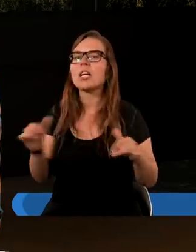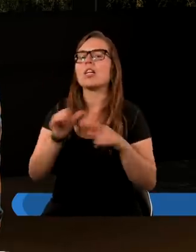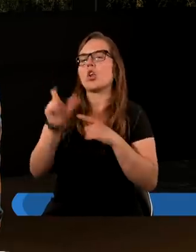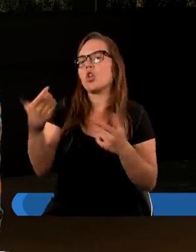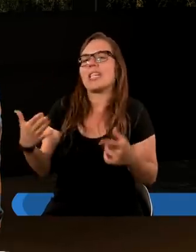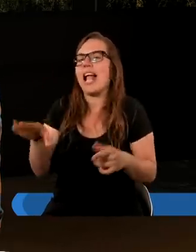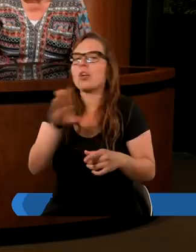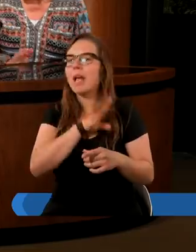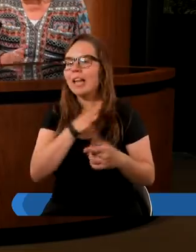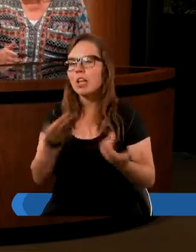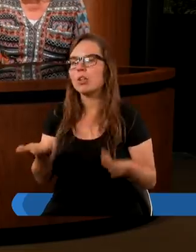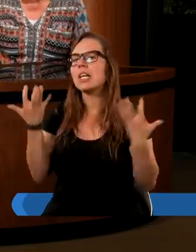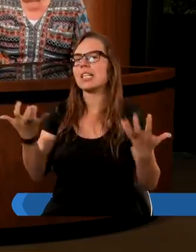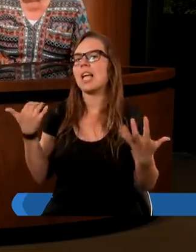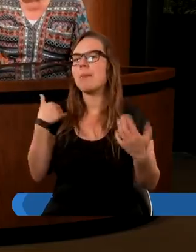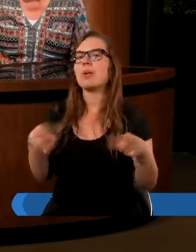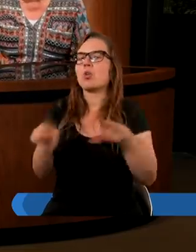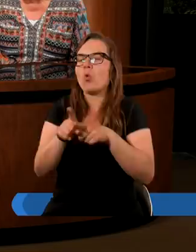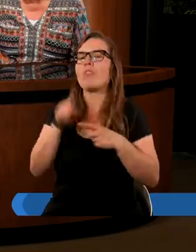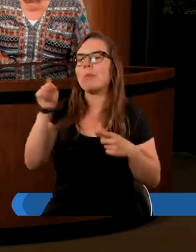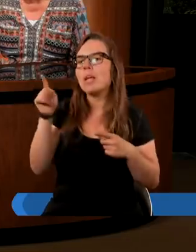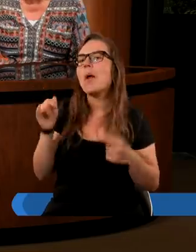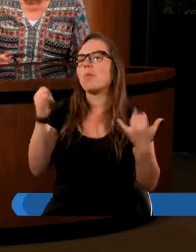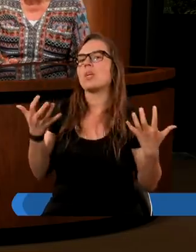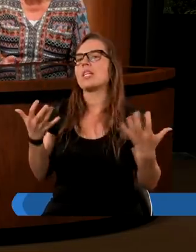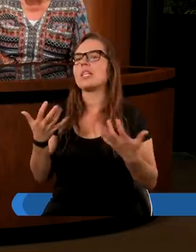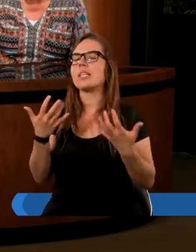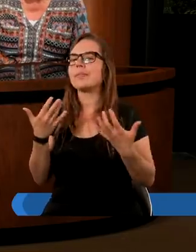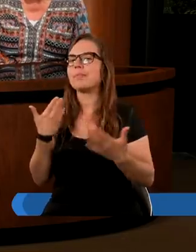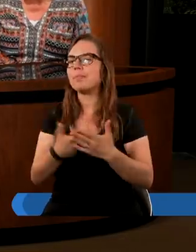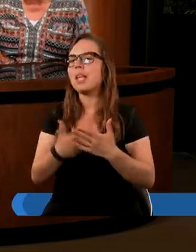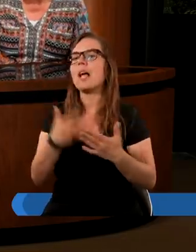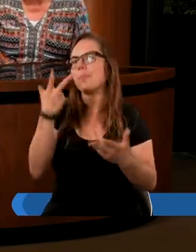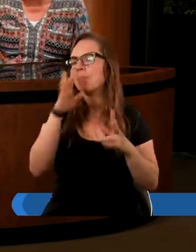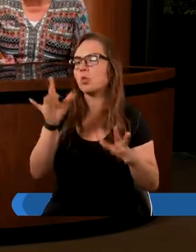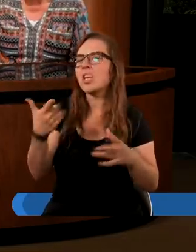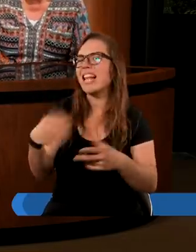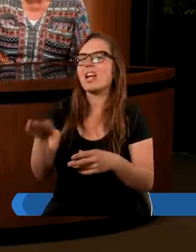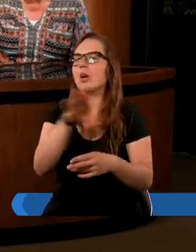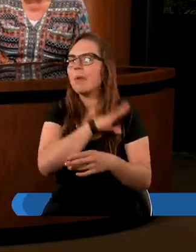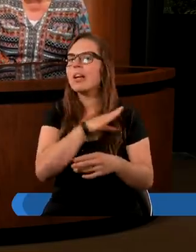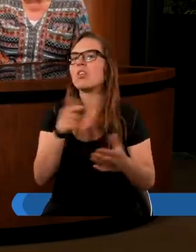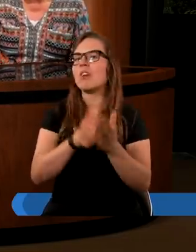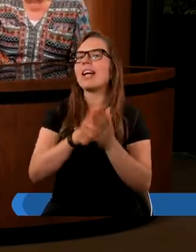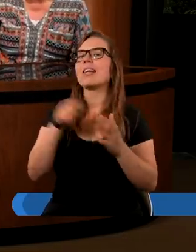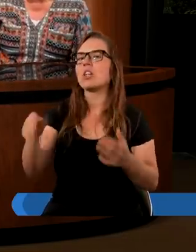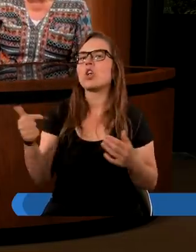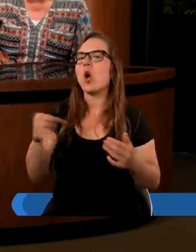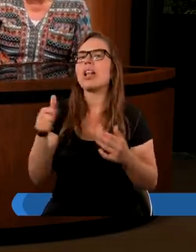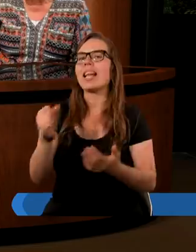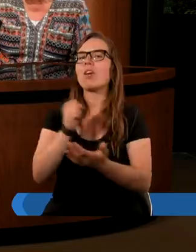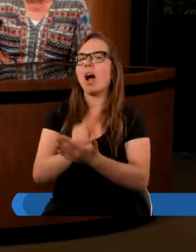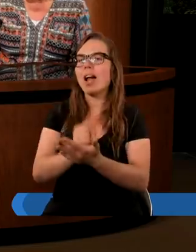nieśmiertelność. Chcę być równy niemu. Więc to zwiedzenie nieśmiertelności właśnie dotyczy tego